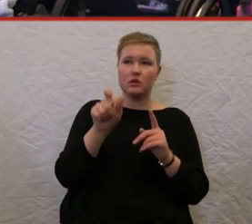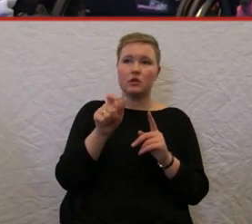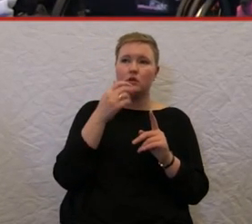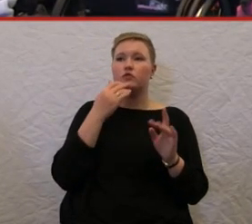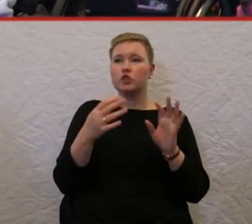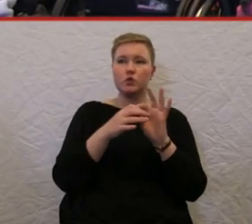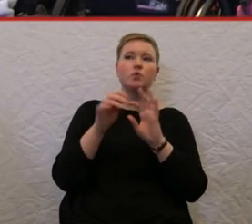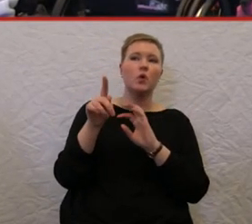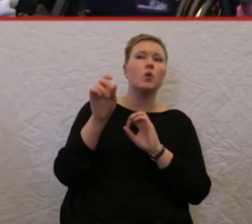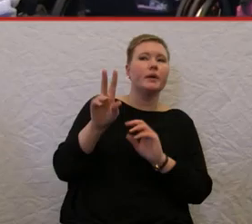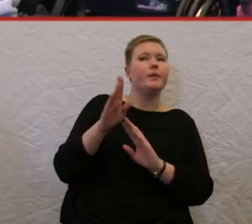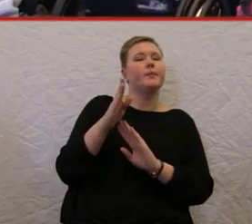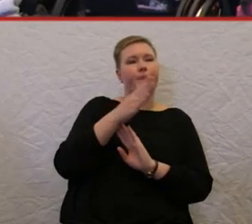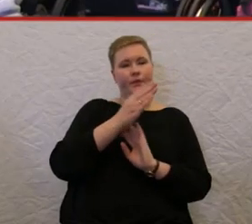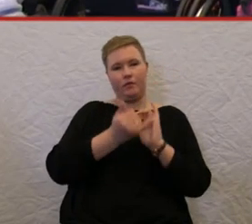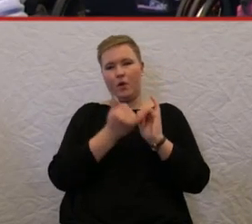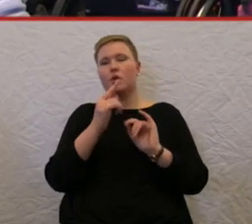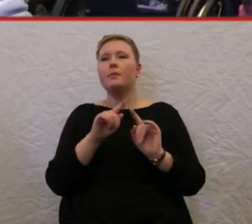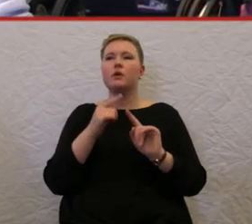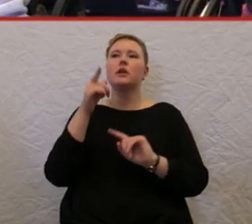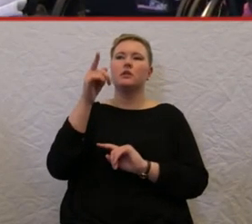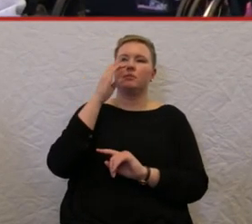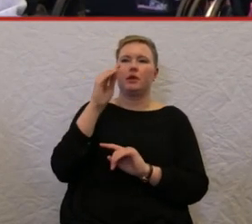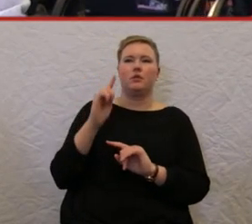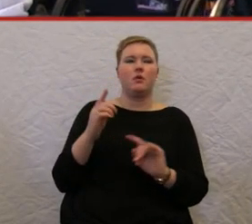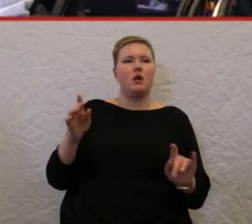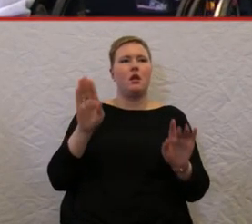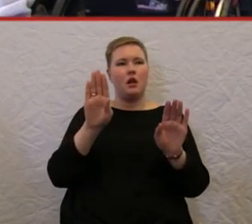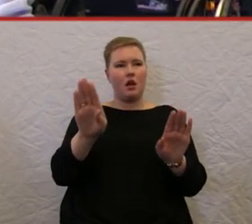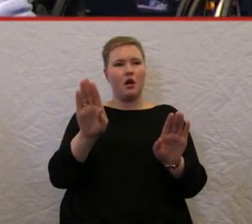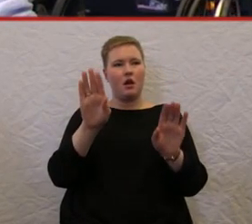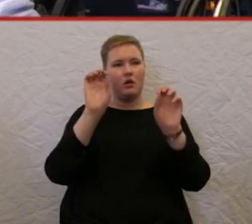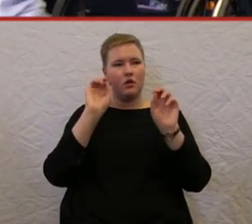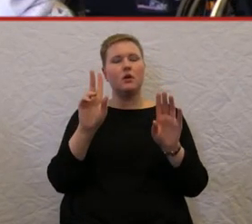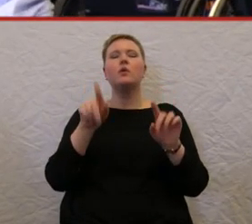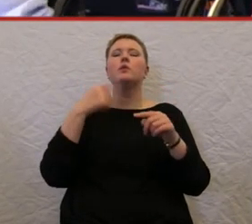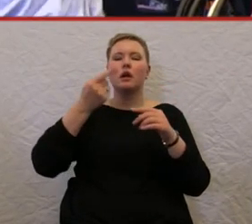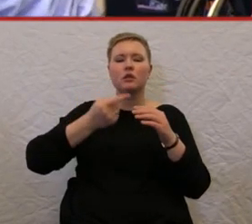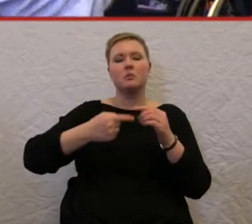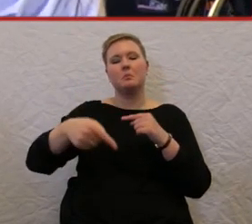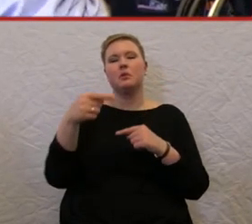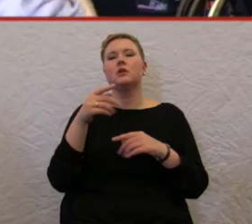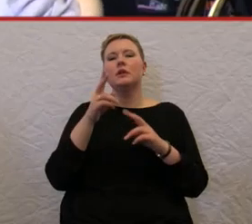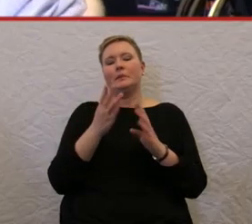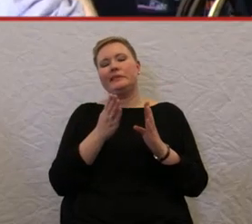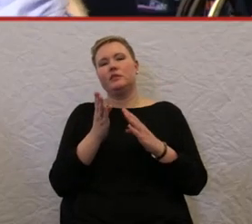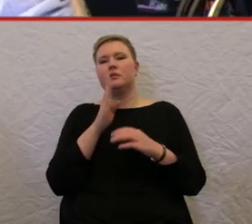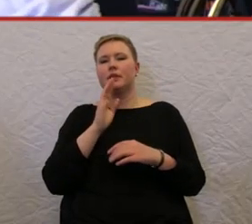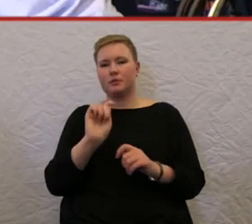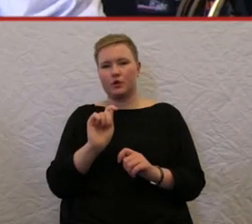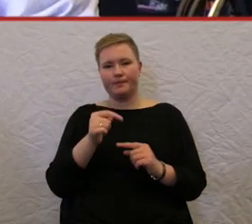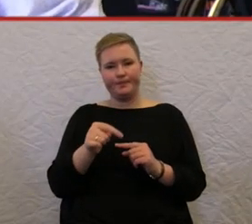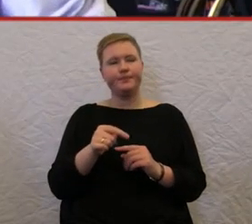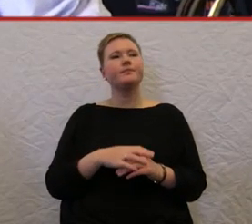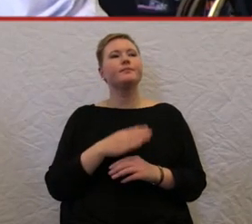Okay. Hier noch mal. Und dann kommen wir ja schon zur etwas verspäteten Mittagspause.